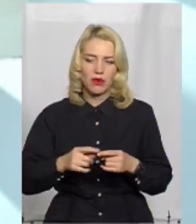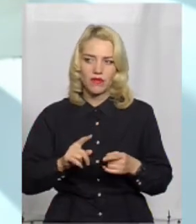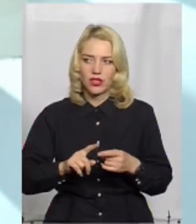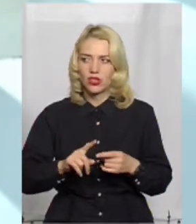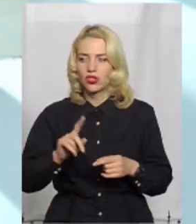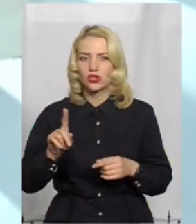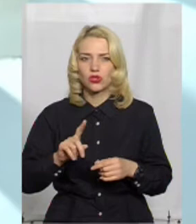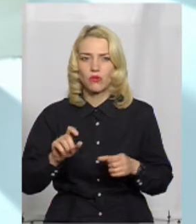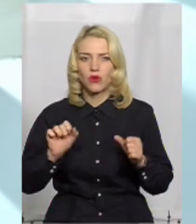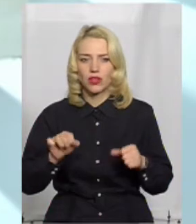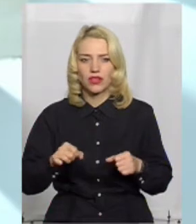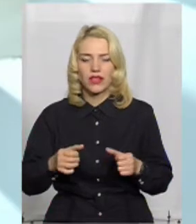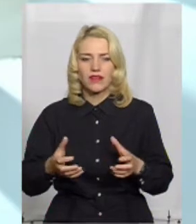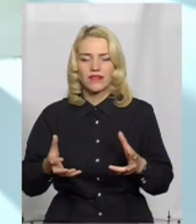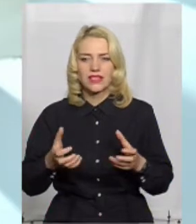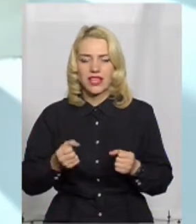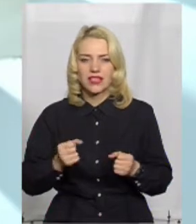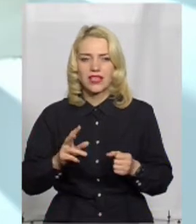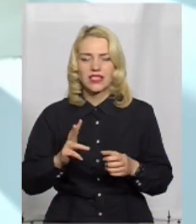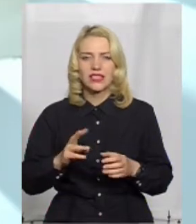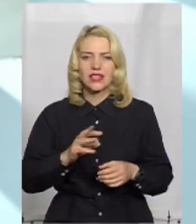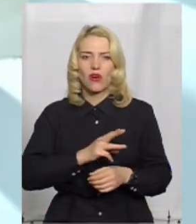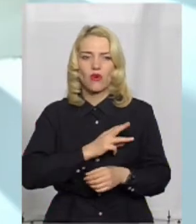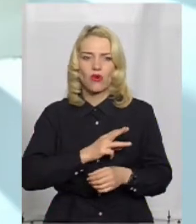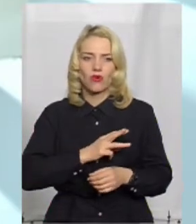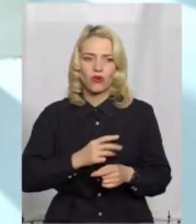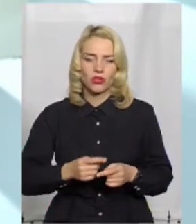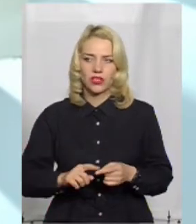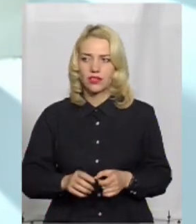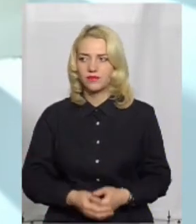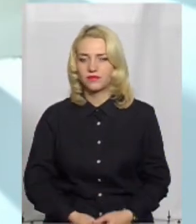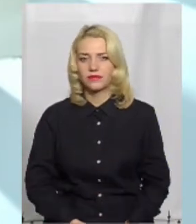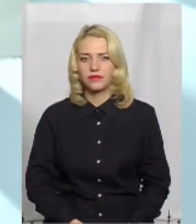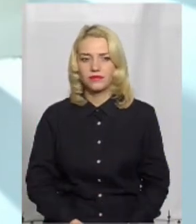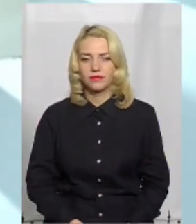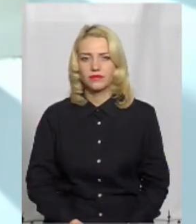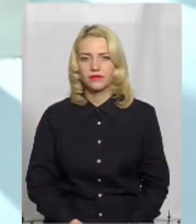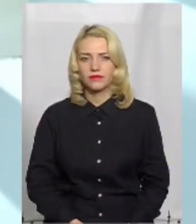міг взяти і заохотити певного соціального перемовника.